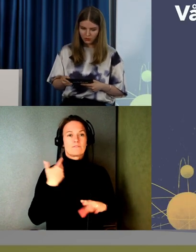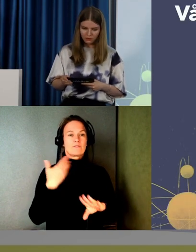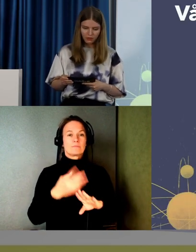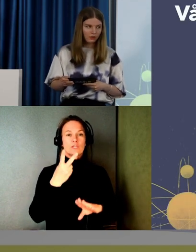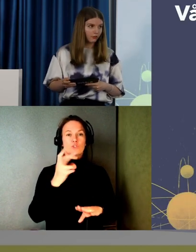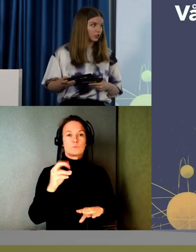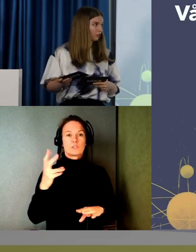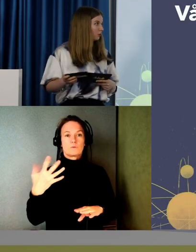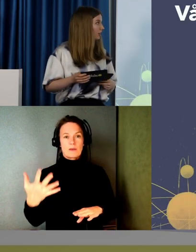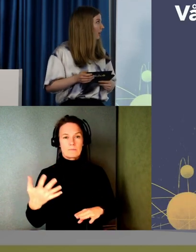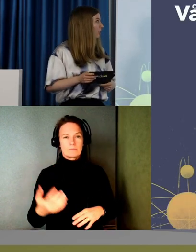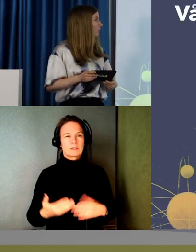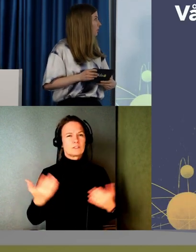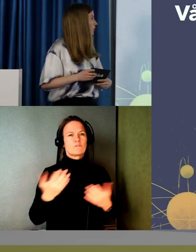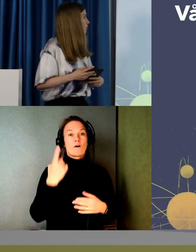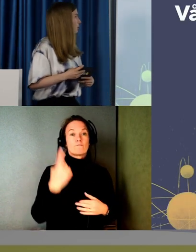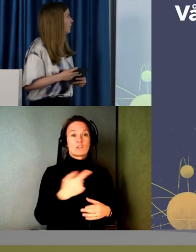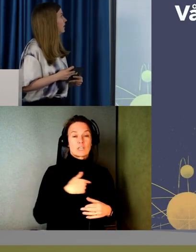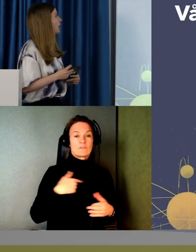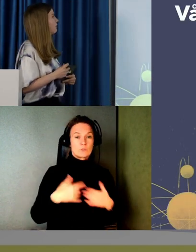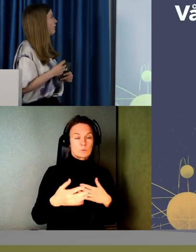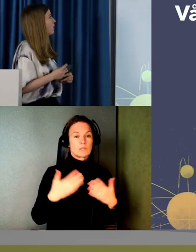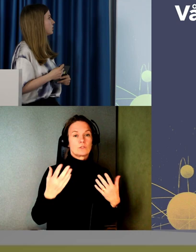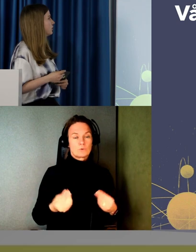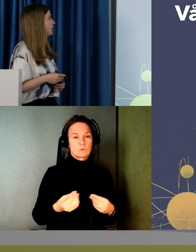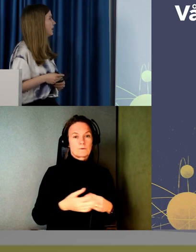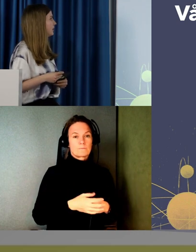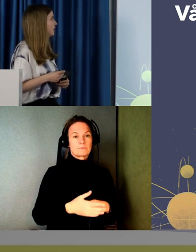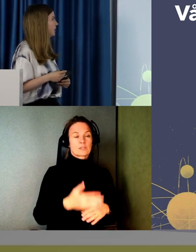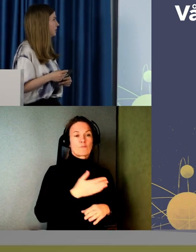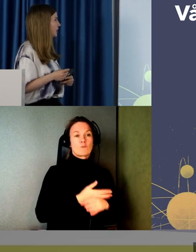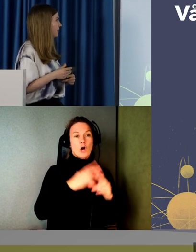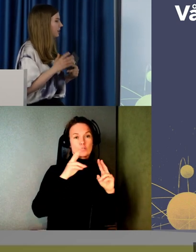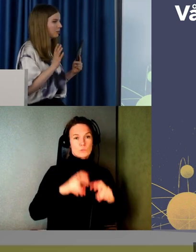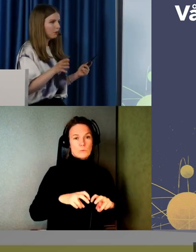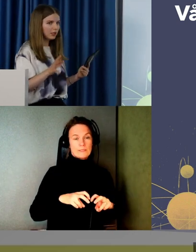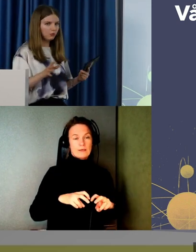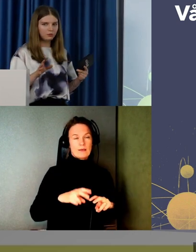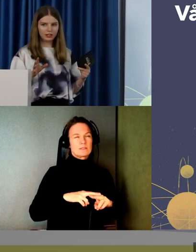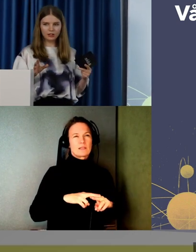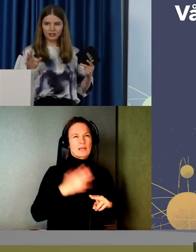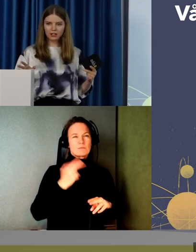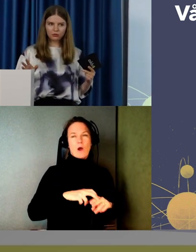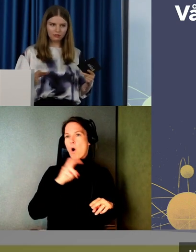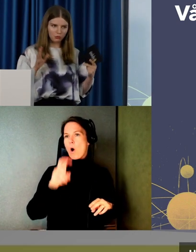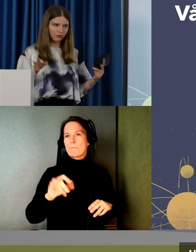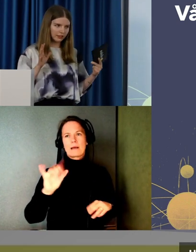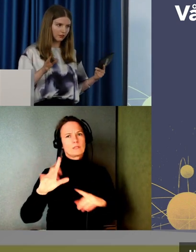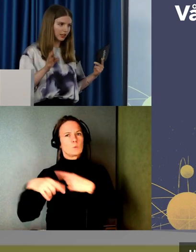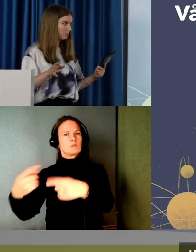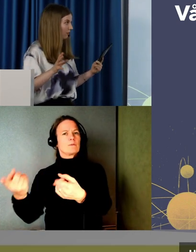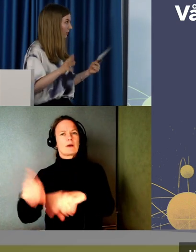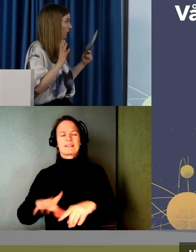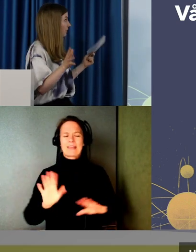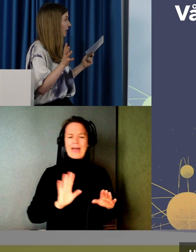Så. Vad var det första vi gjorde då? Jo. En förstudie. Vi kände vi kan inte bara hoppa in i utvecklingen direkt. Utan vi måste ju